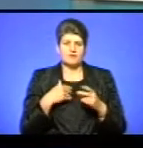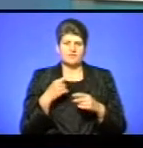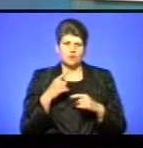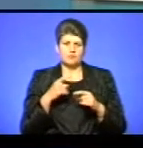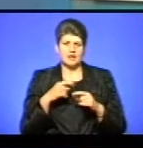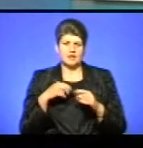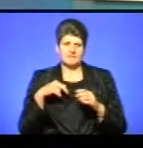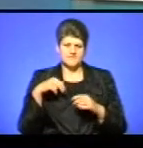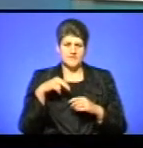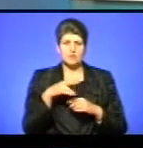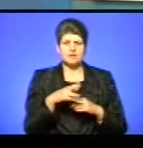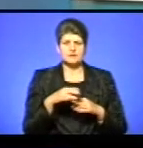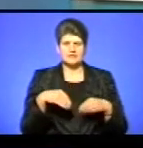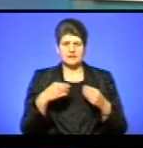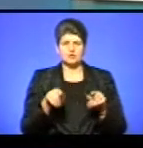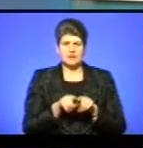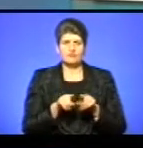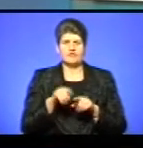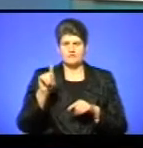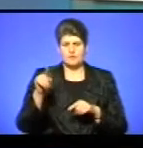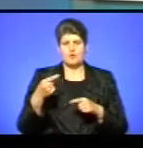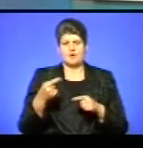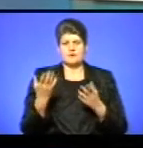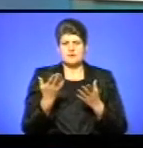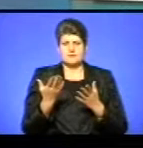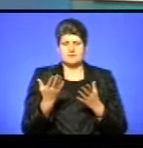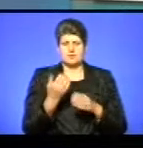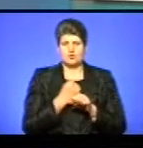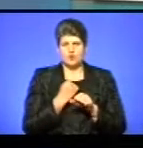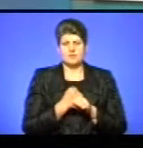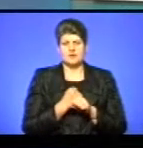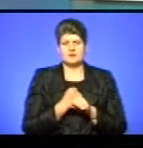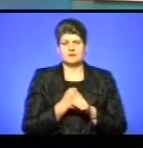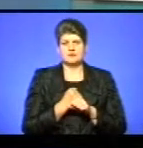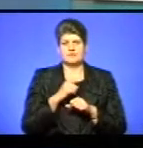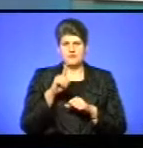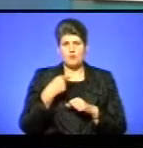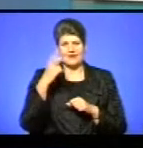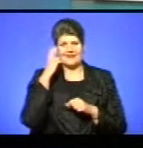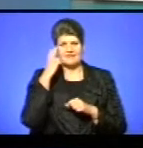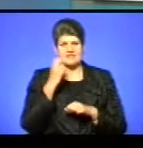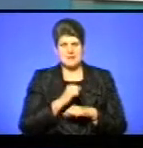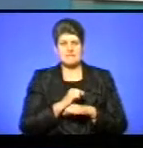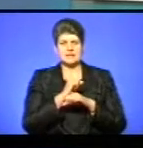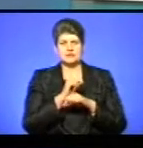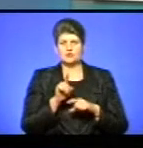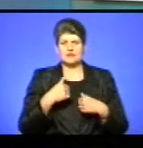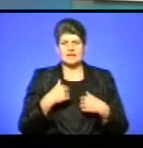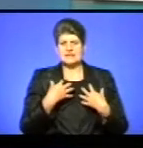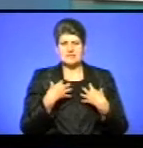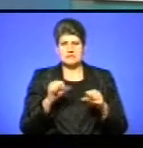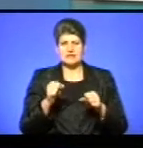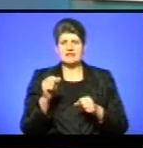ставити ті ж вимоги, які ставить Київський Майдан, для того, аби від нас не забирали того